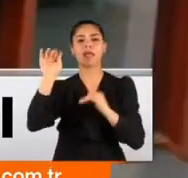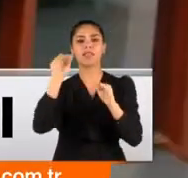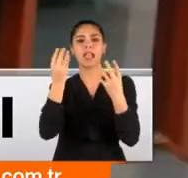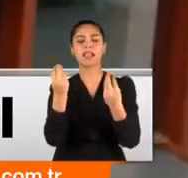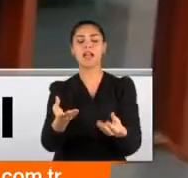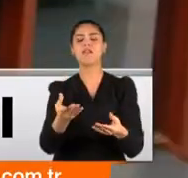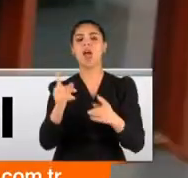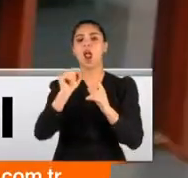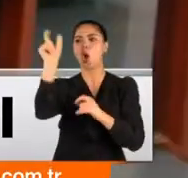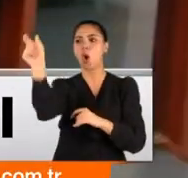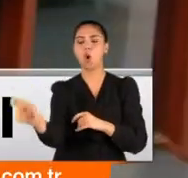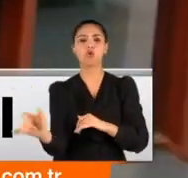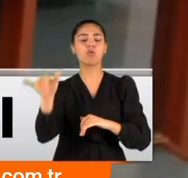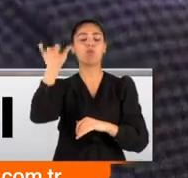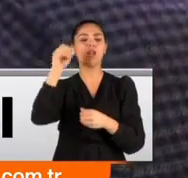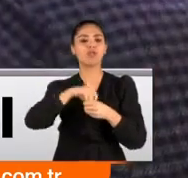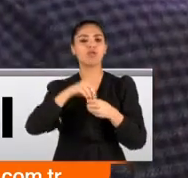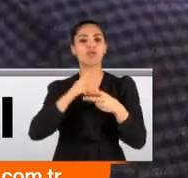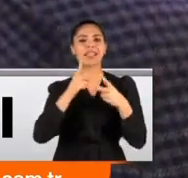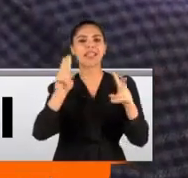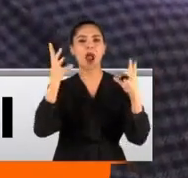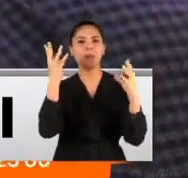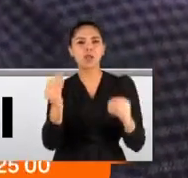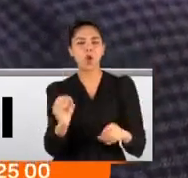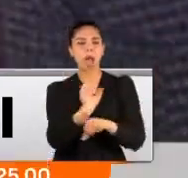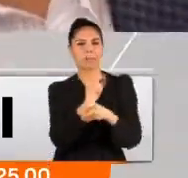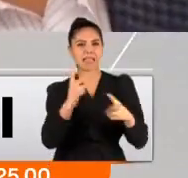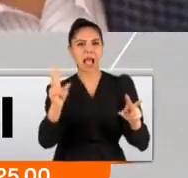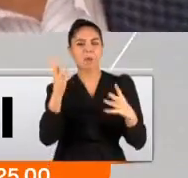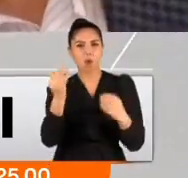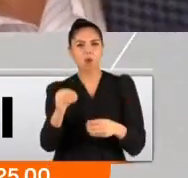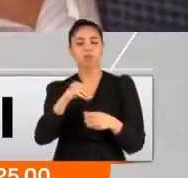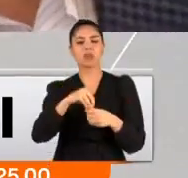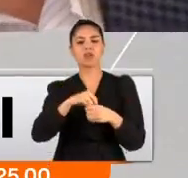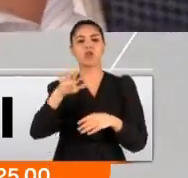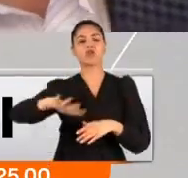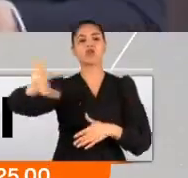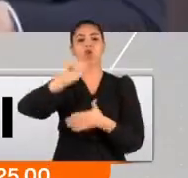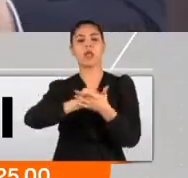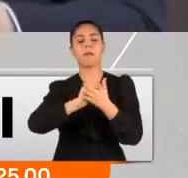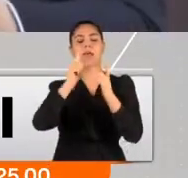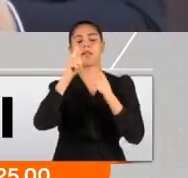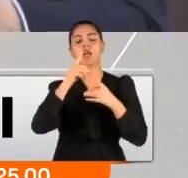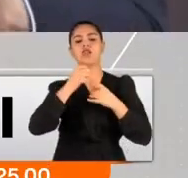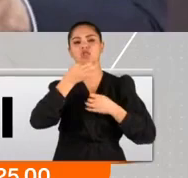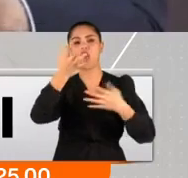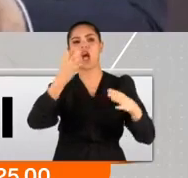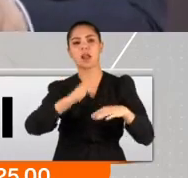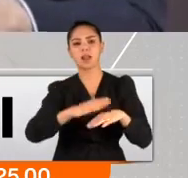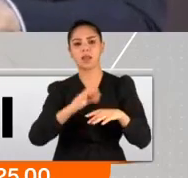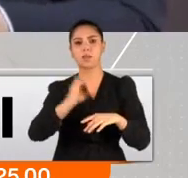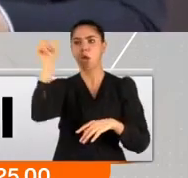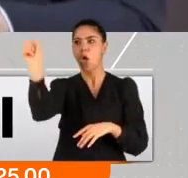Osman Kavalan'ın serbest bırakılması için sosyal medyadan çağrı yaptı. Osman Kavala bugüne kadar gerçekten